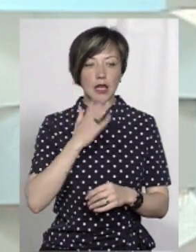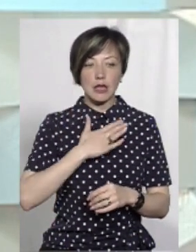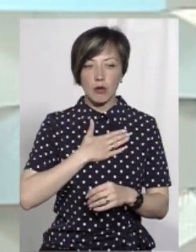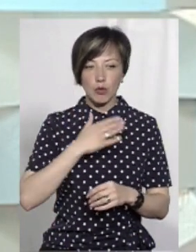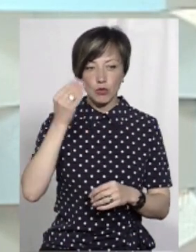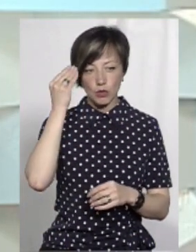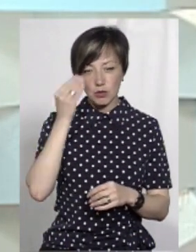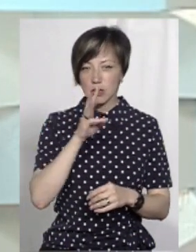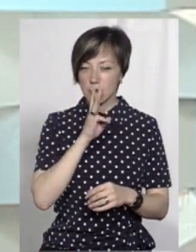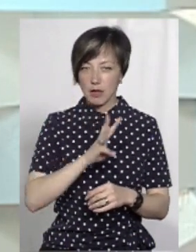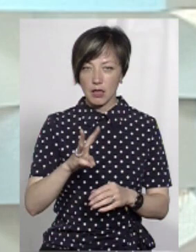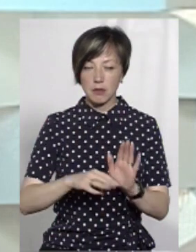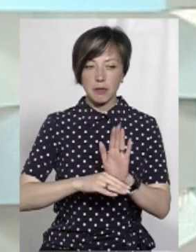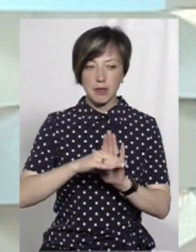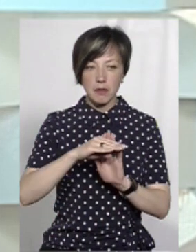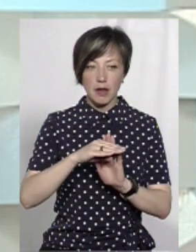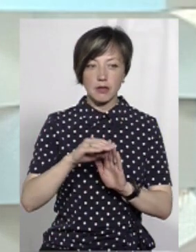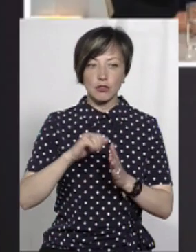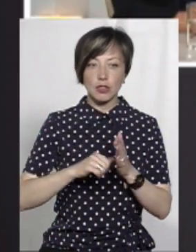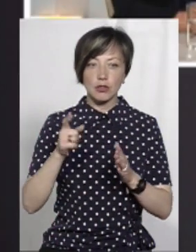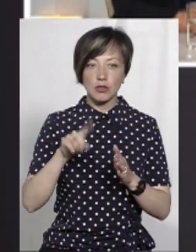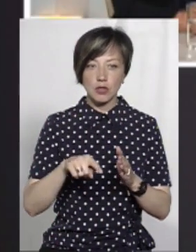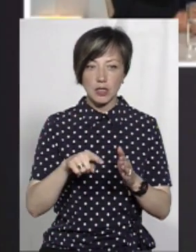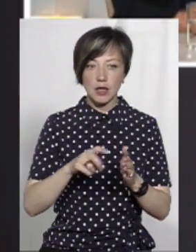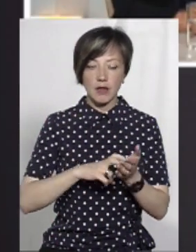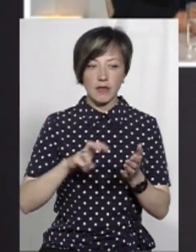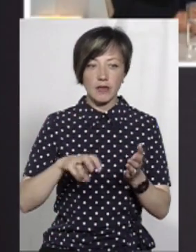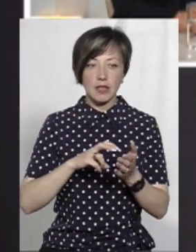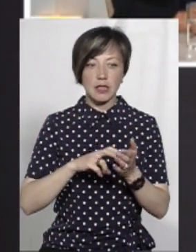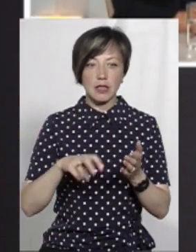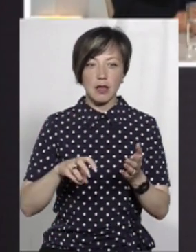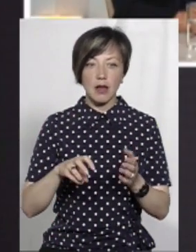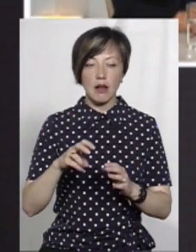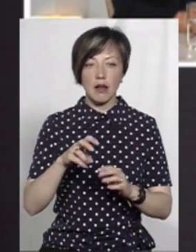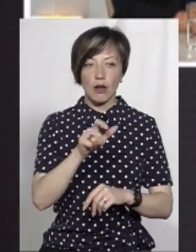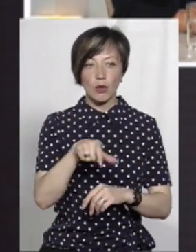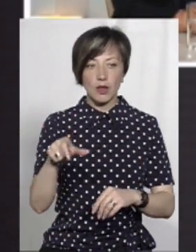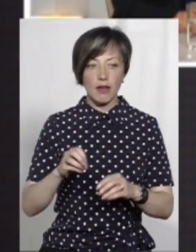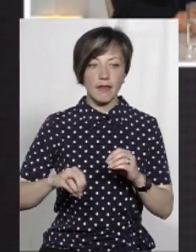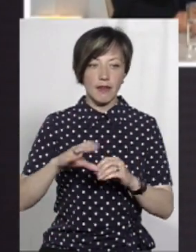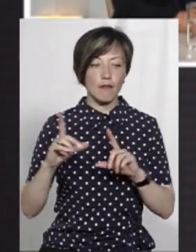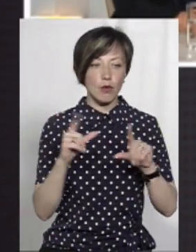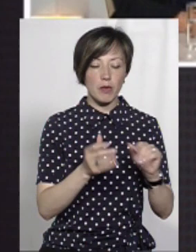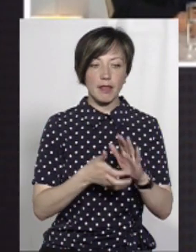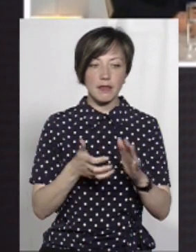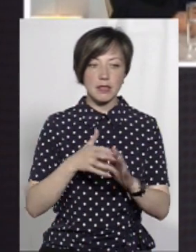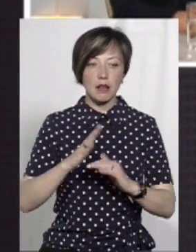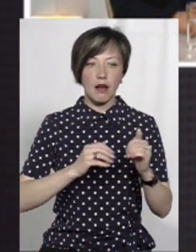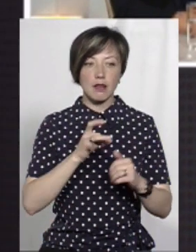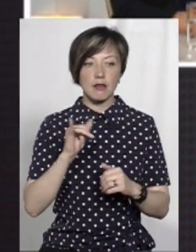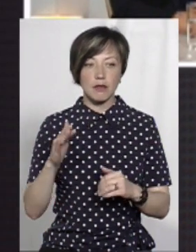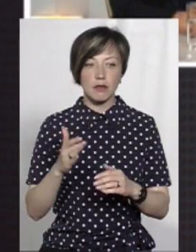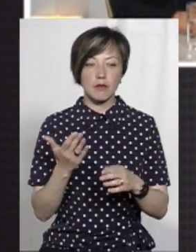на мою думку, заробітна плата піднімається із-за того, що йде відтік кадрів в Європу, і дефіцит кадрів